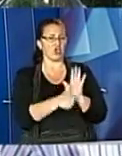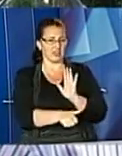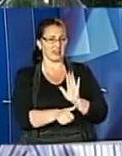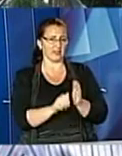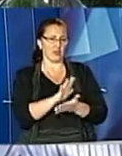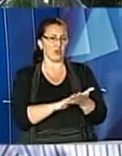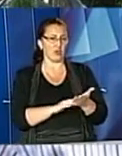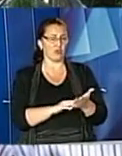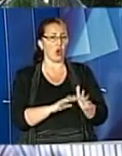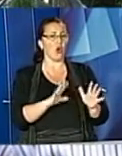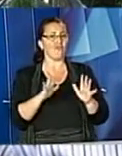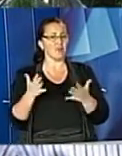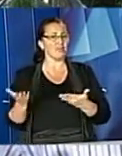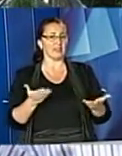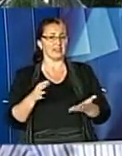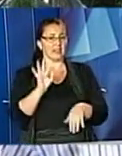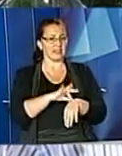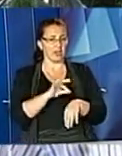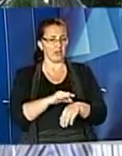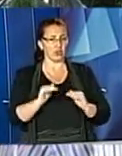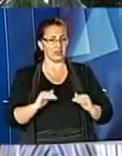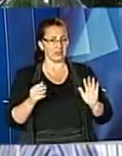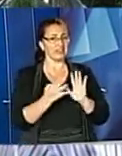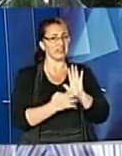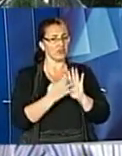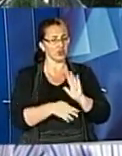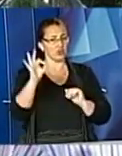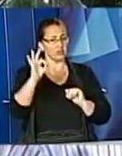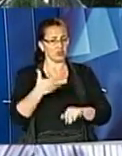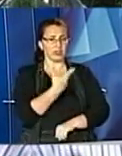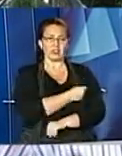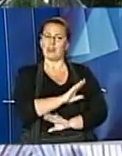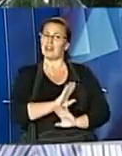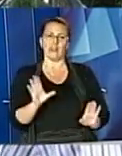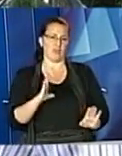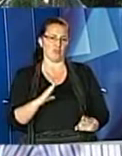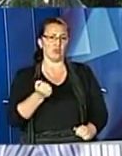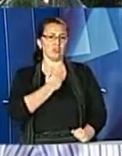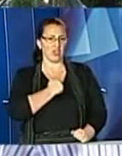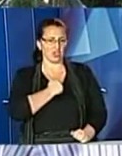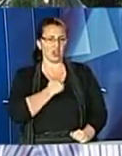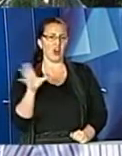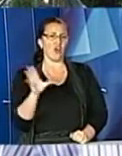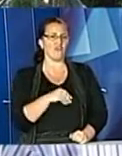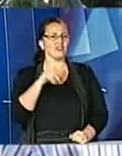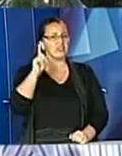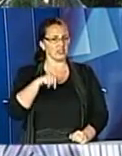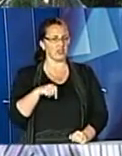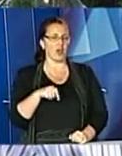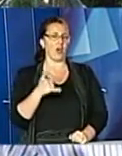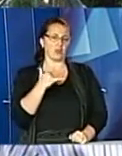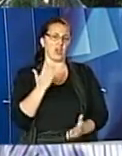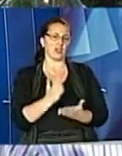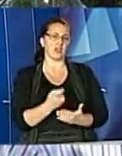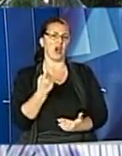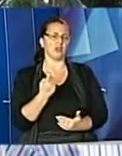перепрошую, випадків, де захворіли діти, в 90% щеплень не було. І, на жаль, всі, наприклад, вже знають, що в нас є один летальний